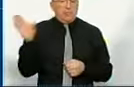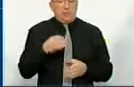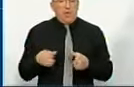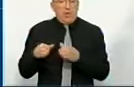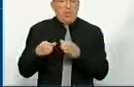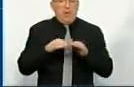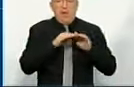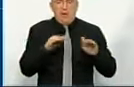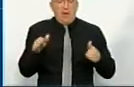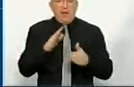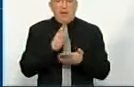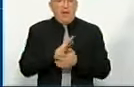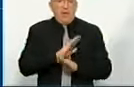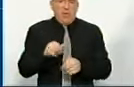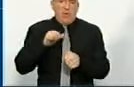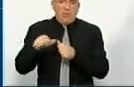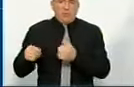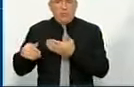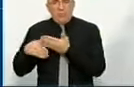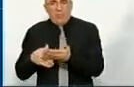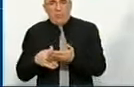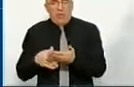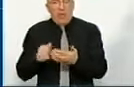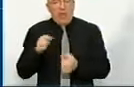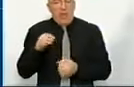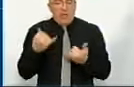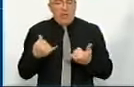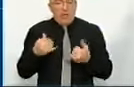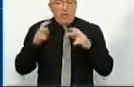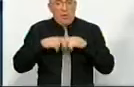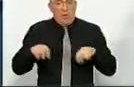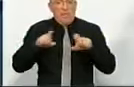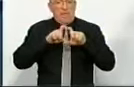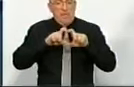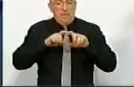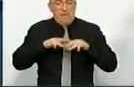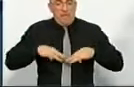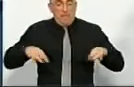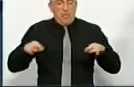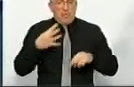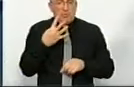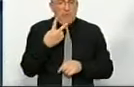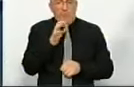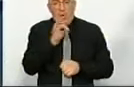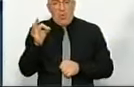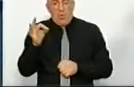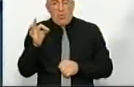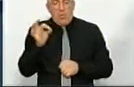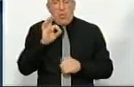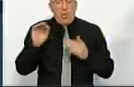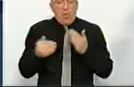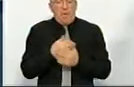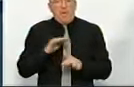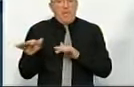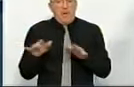громади рівні. Не має бути там окремо субвенцію для громад. Але зараз на розгляді в парламенті є законопроект 42.2.0 про новий